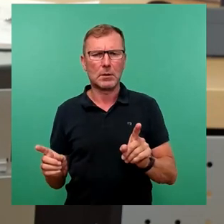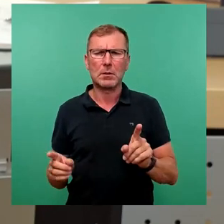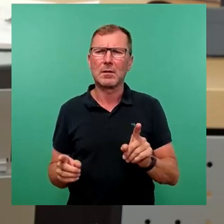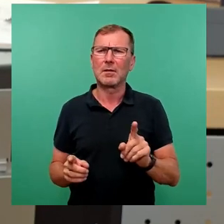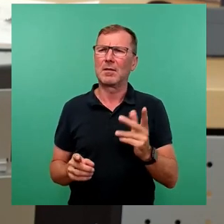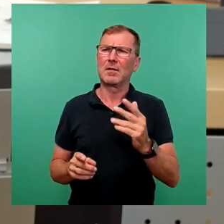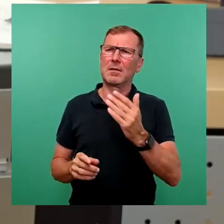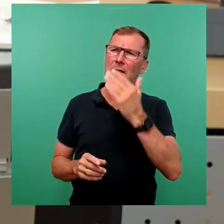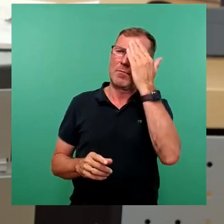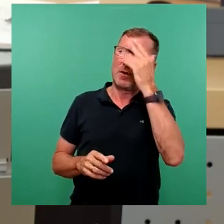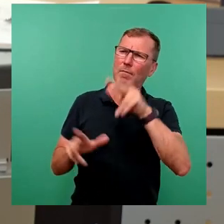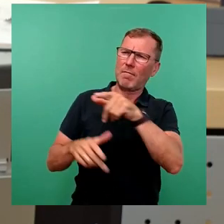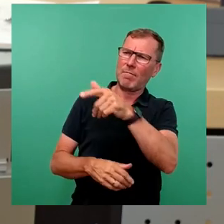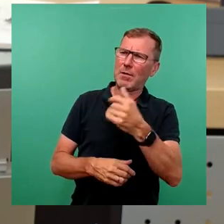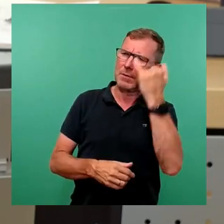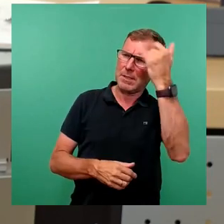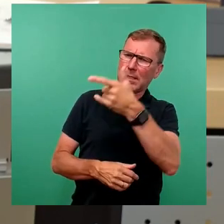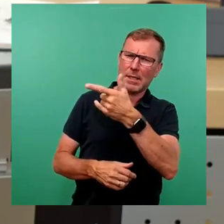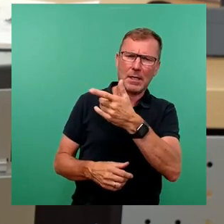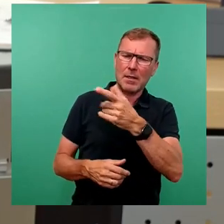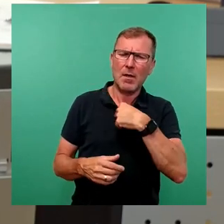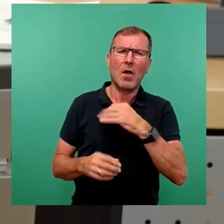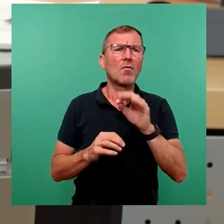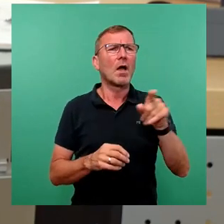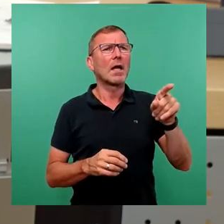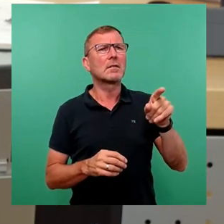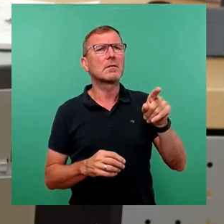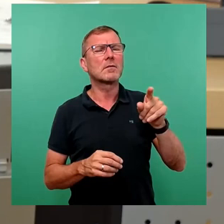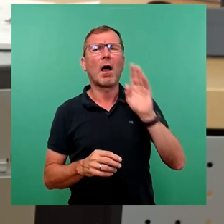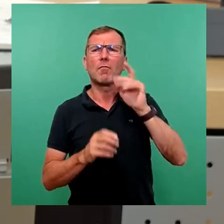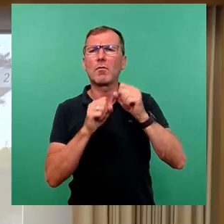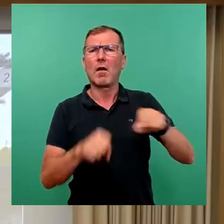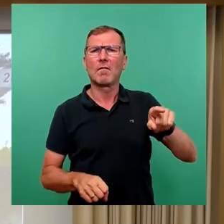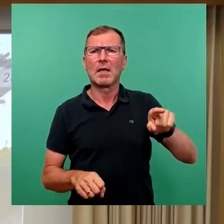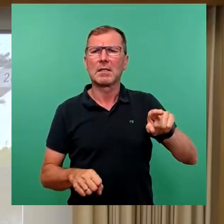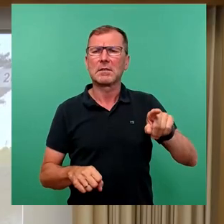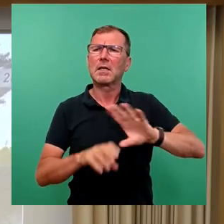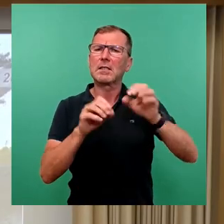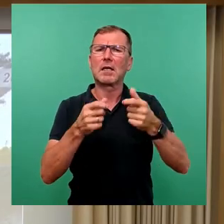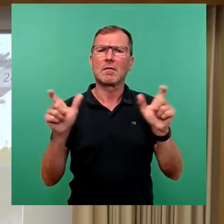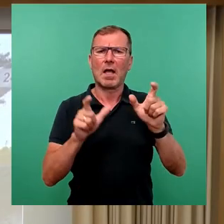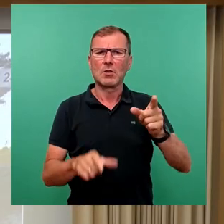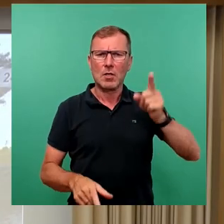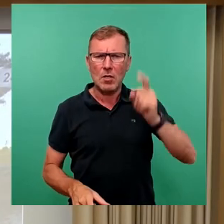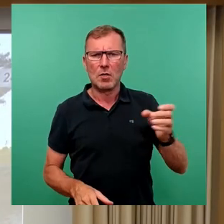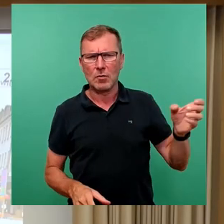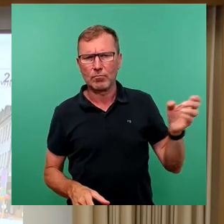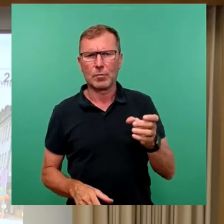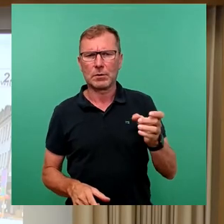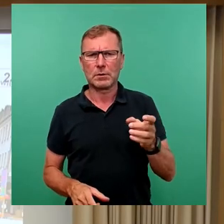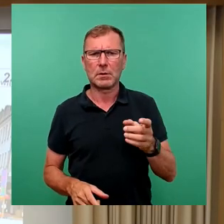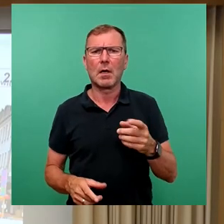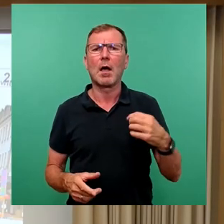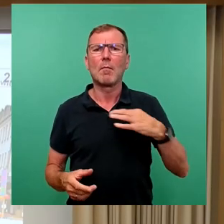Verwaltungsidee folgend, es könne für ein originär anarchistisches Anwohnerfest einen Gesamtveranstalter geben, opferte sich die Partei die